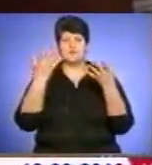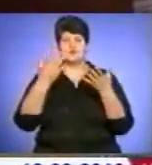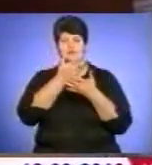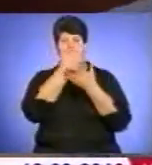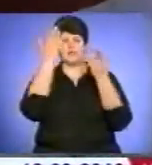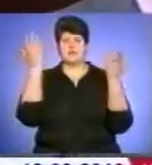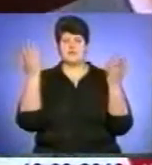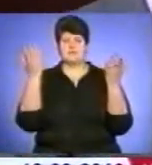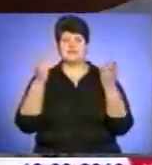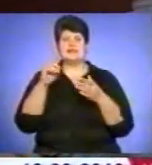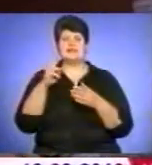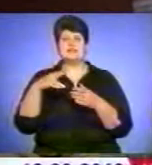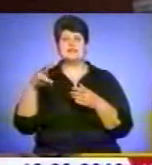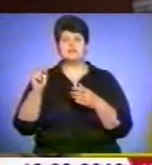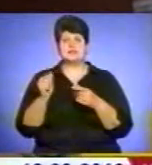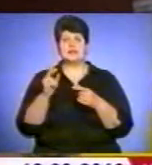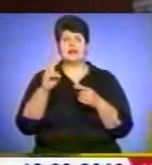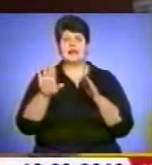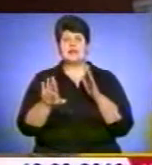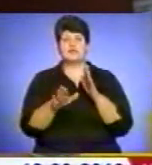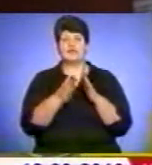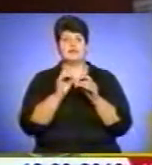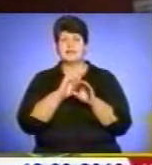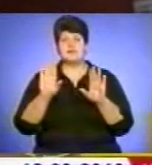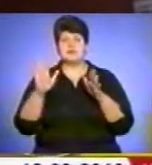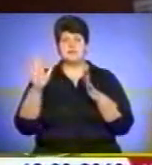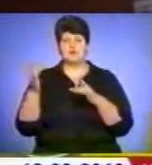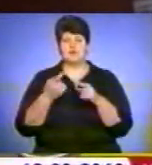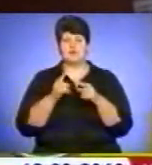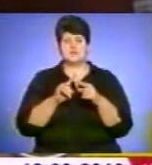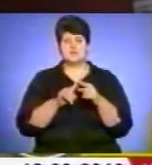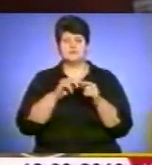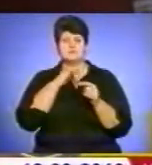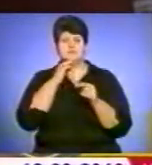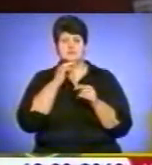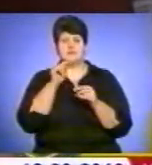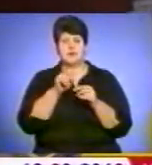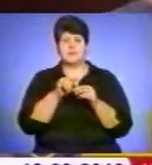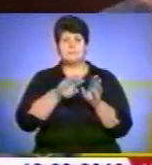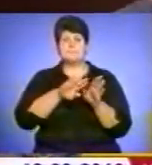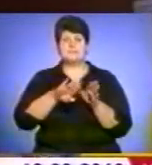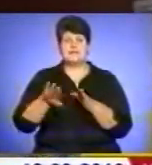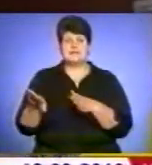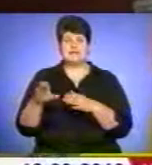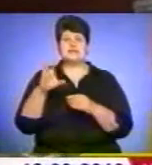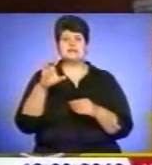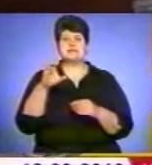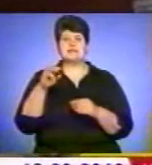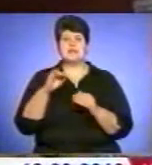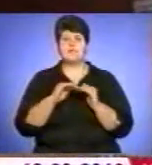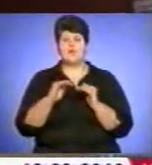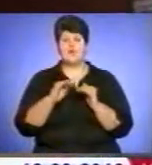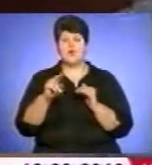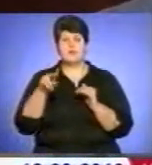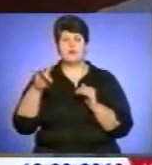каньйон не випадково привернув увагу дослідження Гаєвського, оскільки після степового покуття і